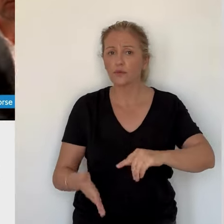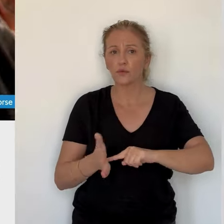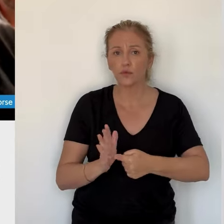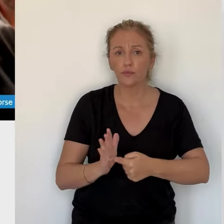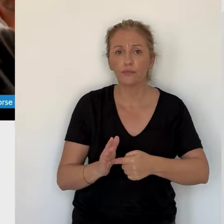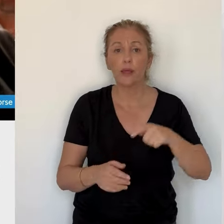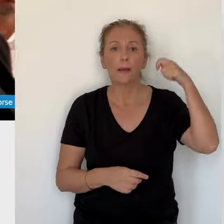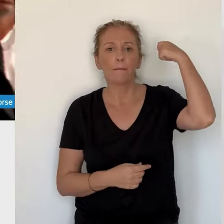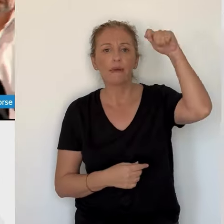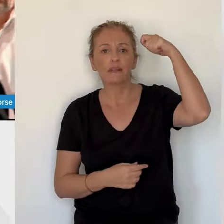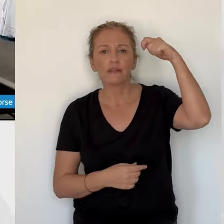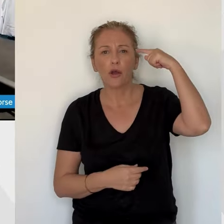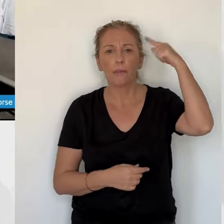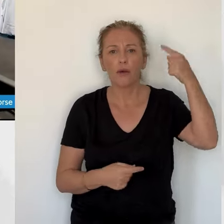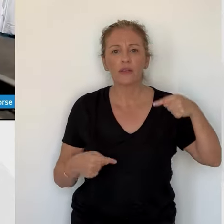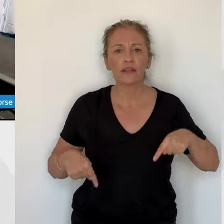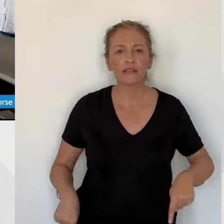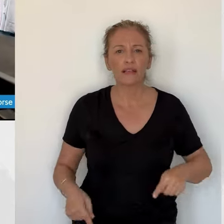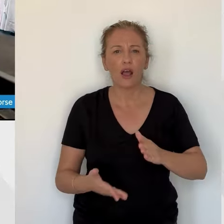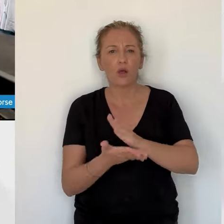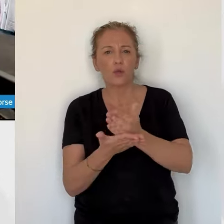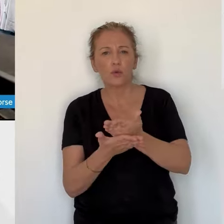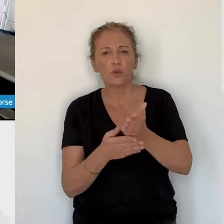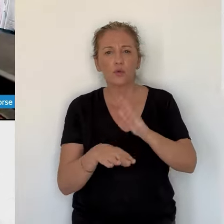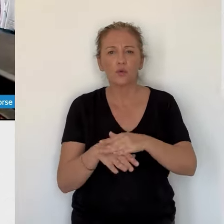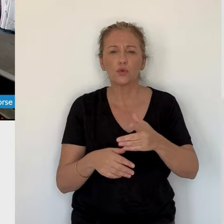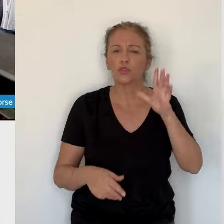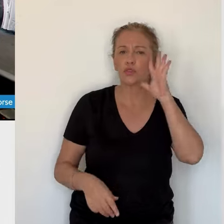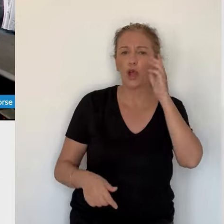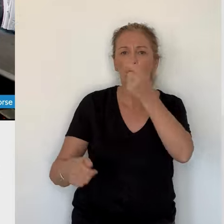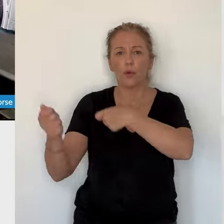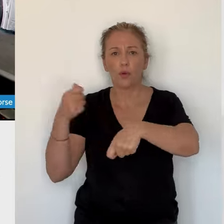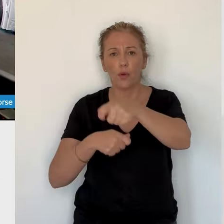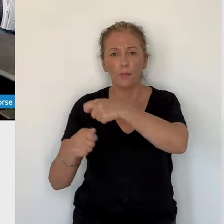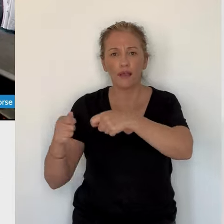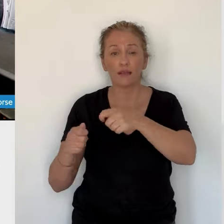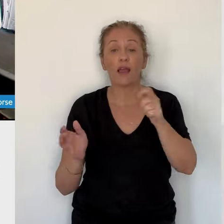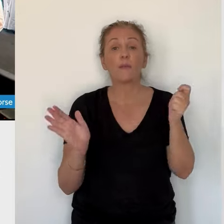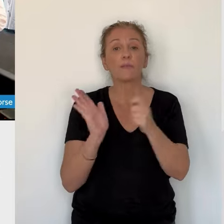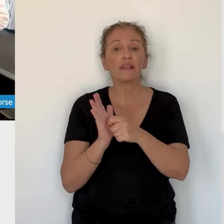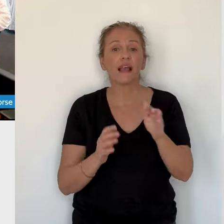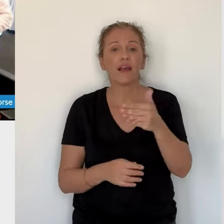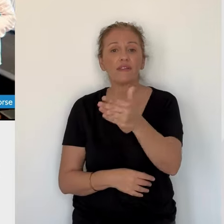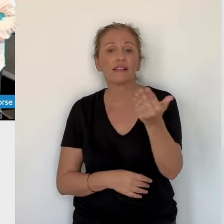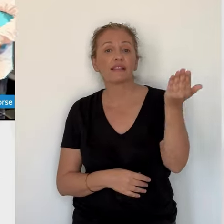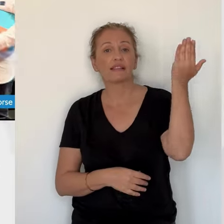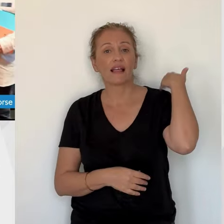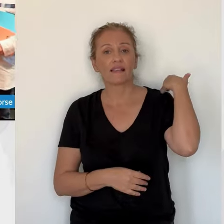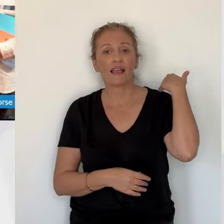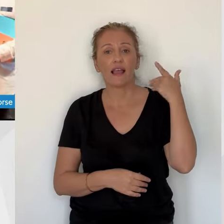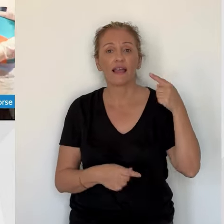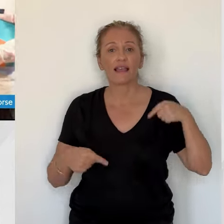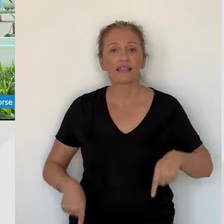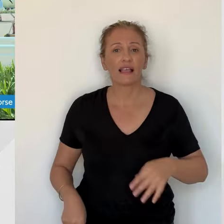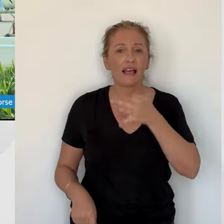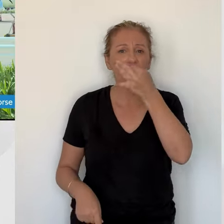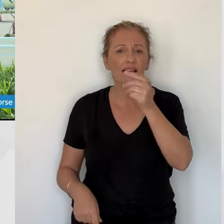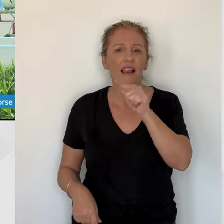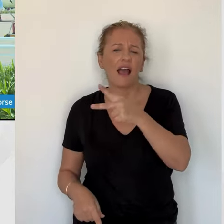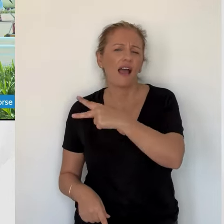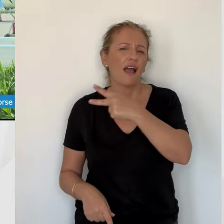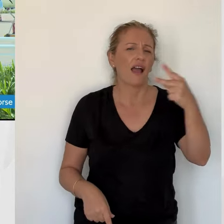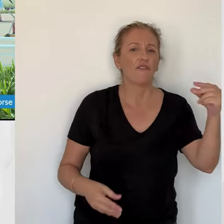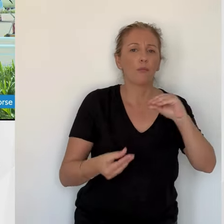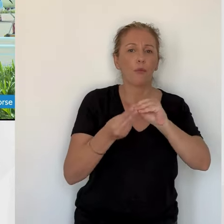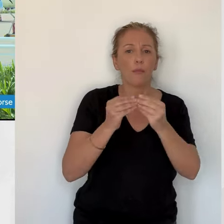on va tout stopper. Pour le président, c'est une suspicion sur la Chambre de commerce. En avril